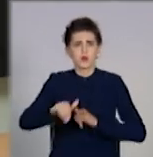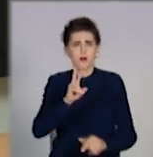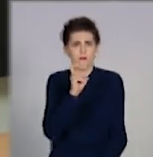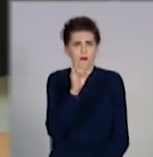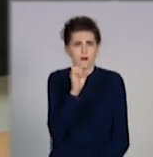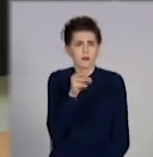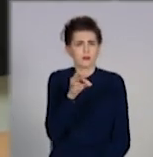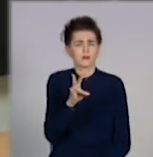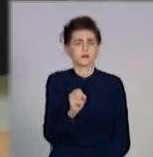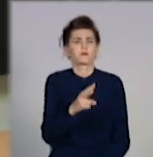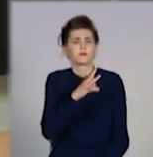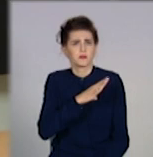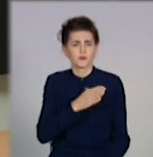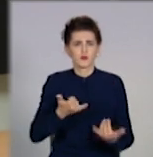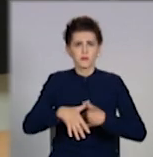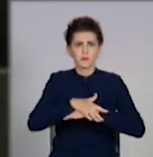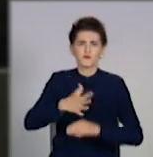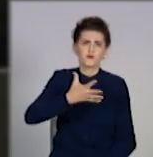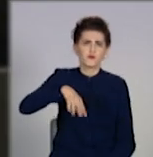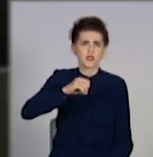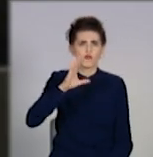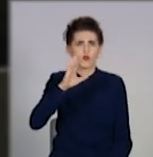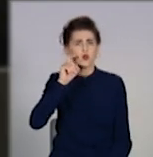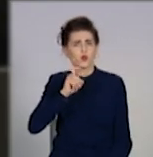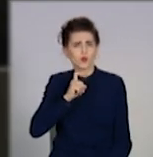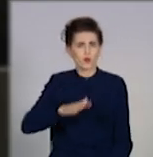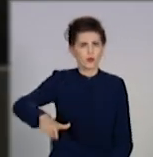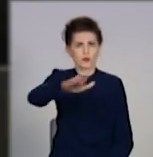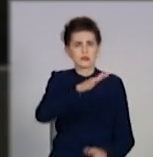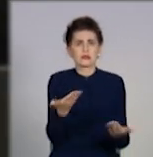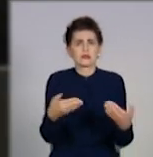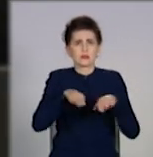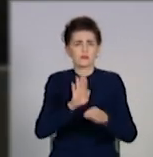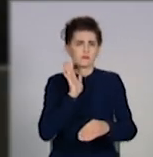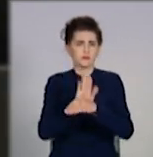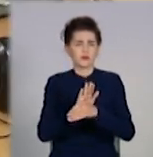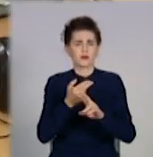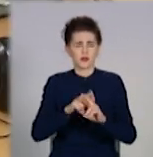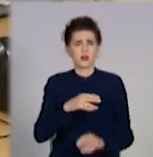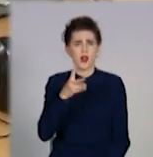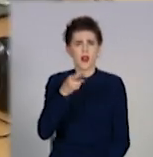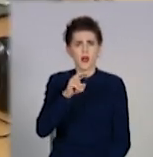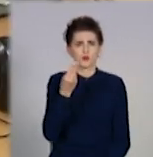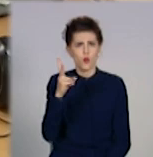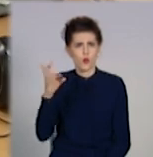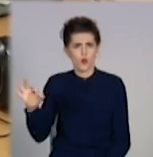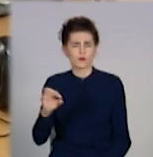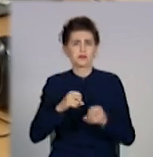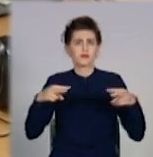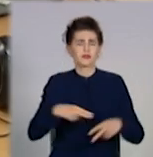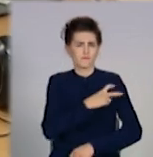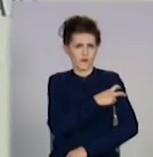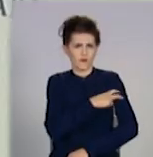Тепер ринки мають закритися по всій Україні. Постанова головного санітарного лікаря України Віктора Ляшка, яка дозволяла роботу